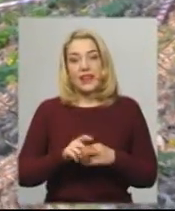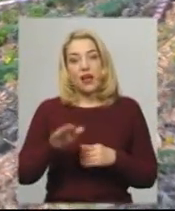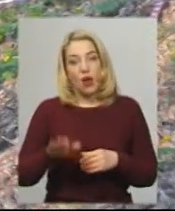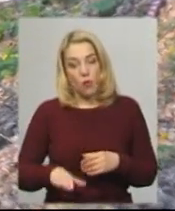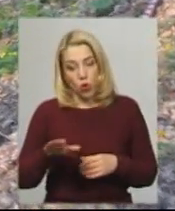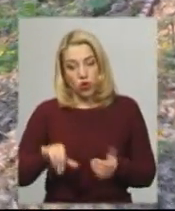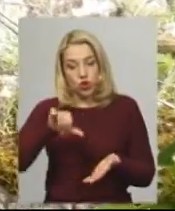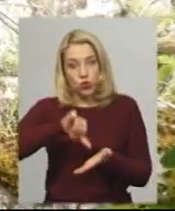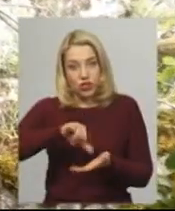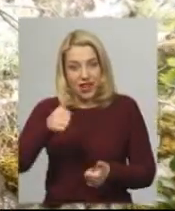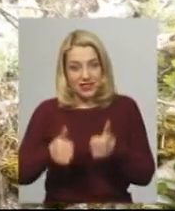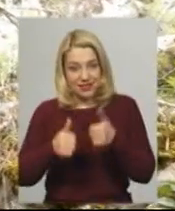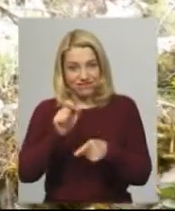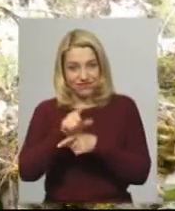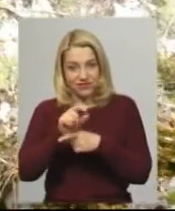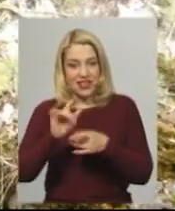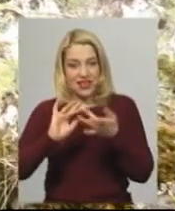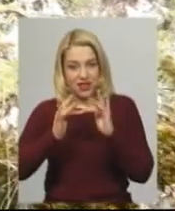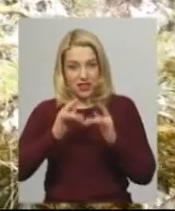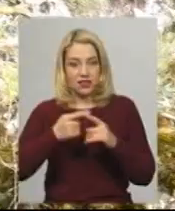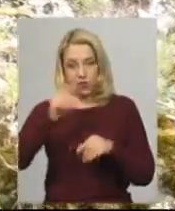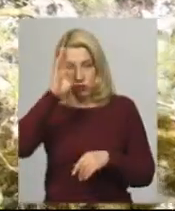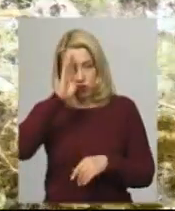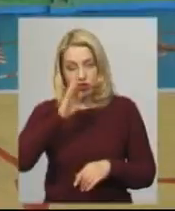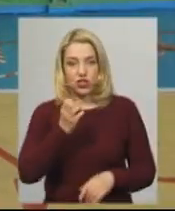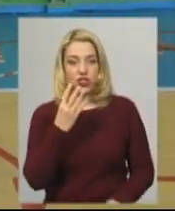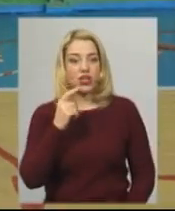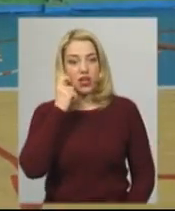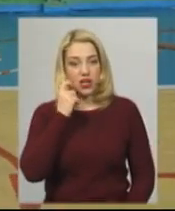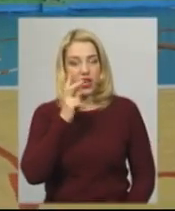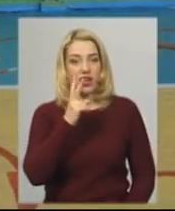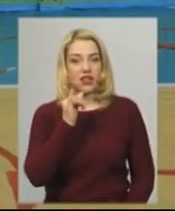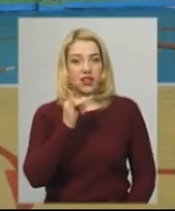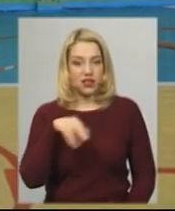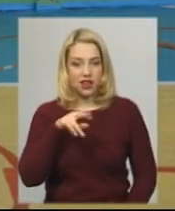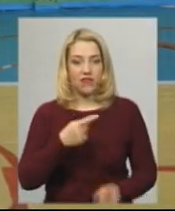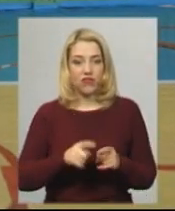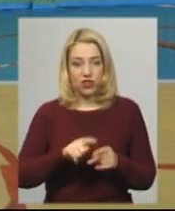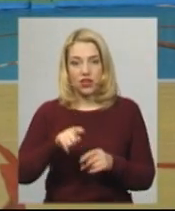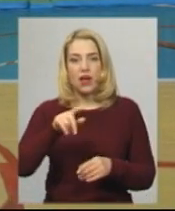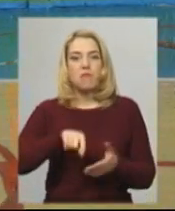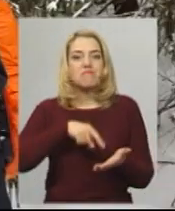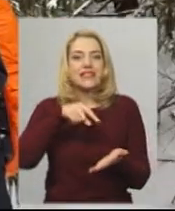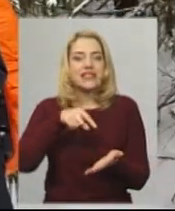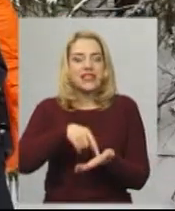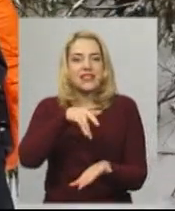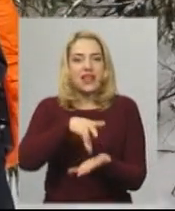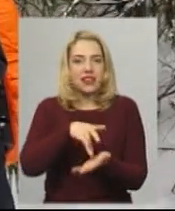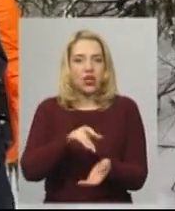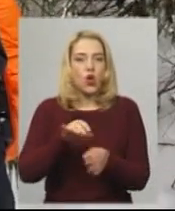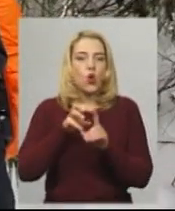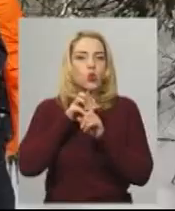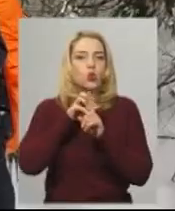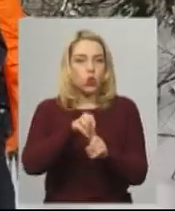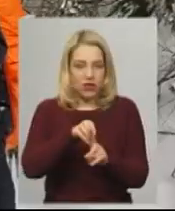спортивного челенджу «Еверест вдома» – 14-річний Віталій Кіт є вихованцем Хмельницького міського центру туризму та краєзнавства учнівської